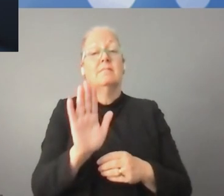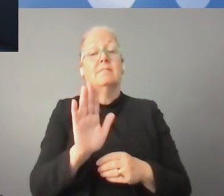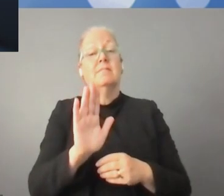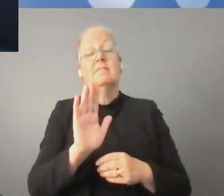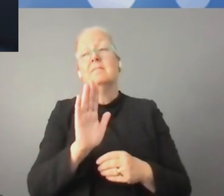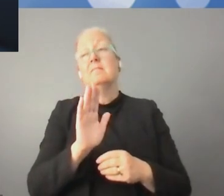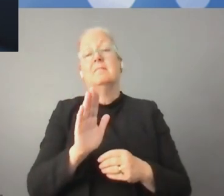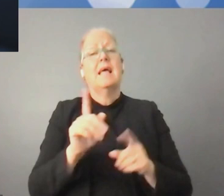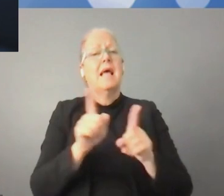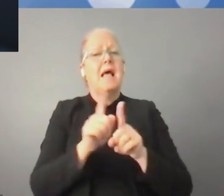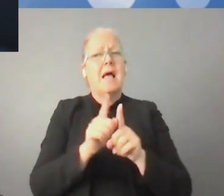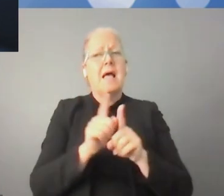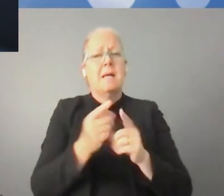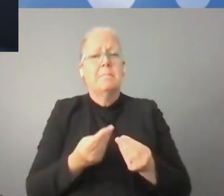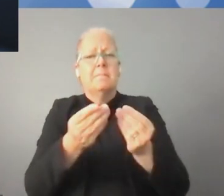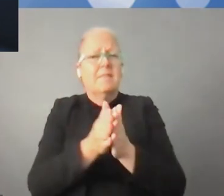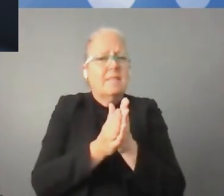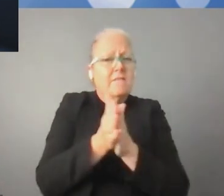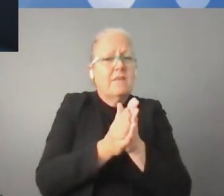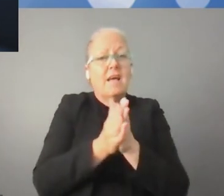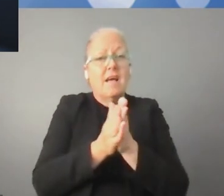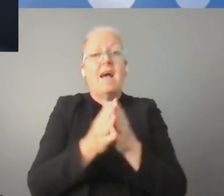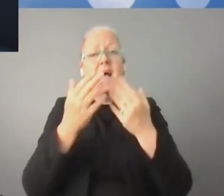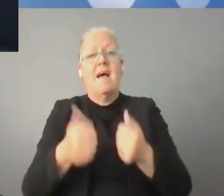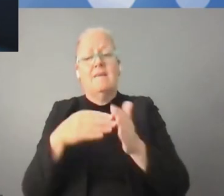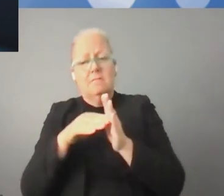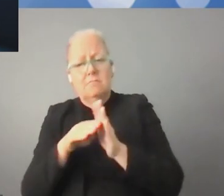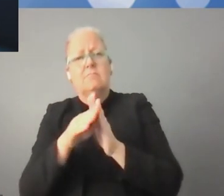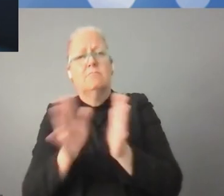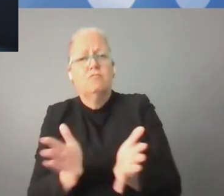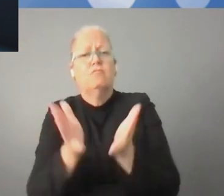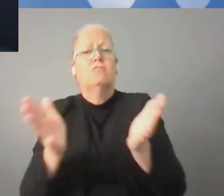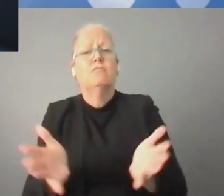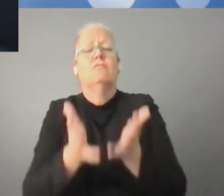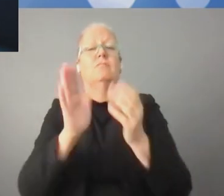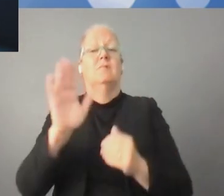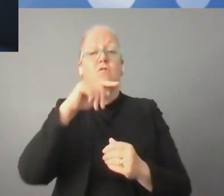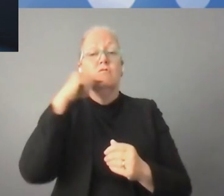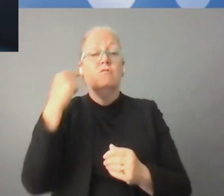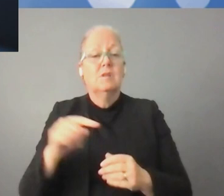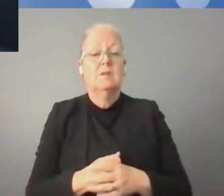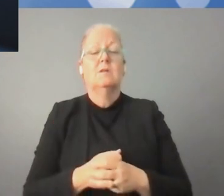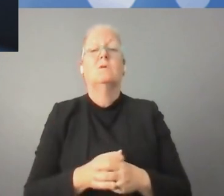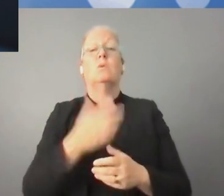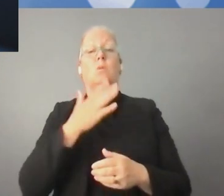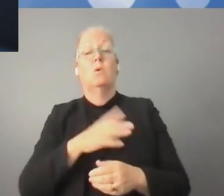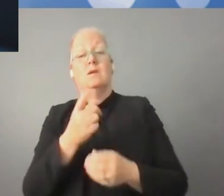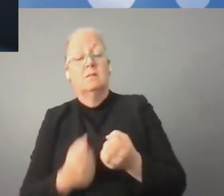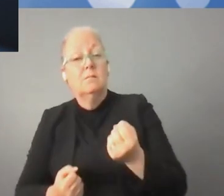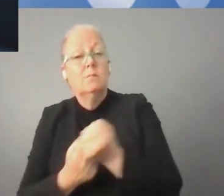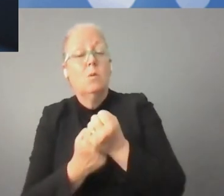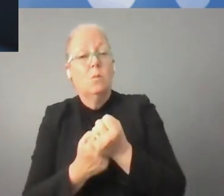ونصدر الخدمات الرقمية والتكنولوجية. هذا القطاع من الاقتصاد الروسي يتطور بشكل سريع. في السنوات الأخيرة